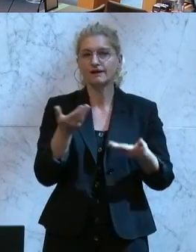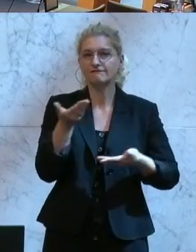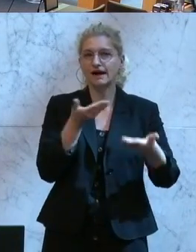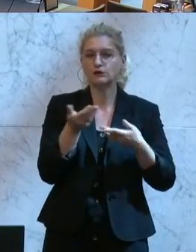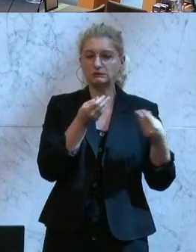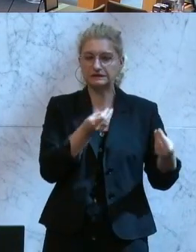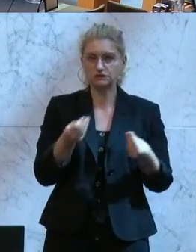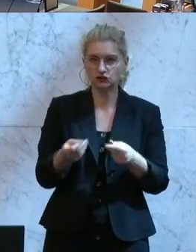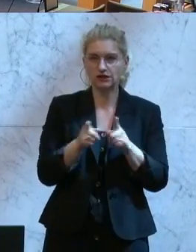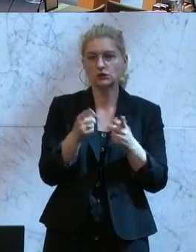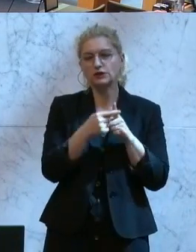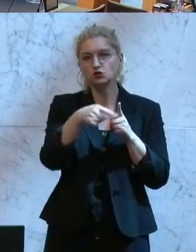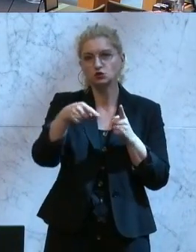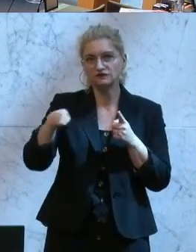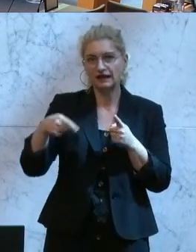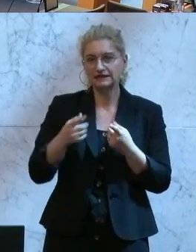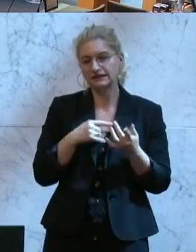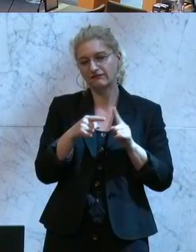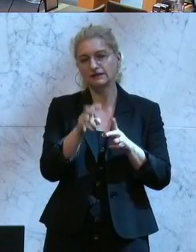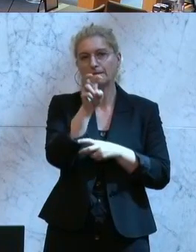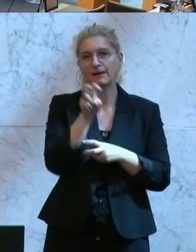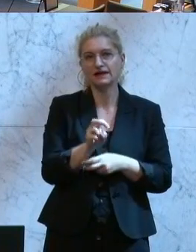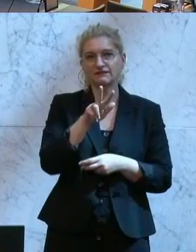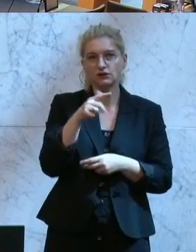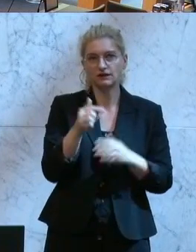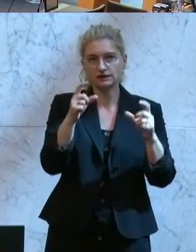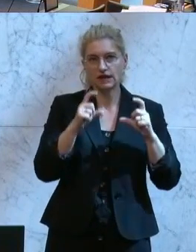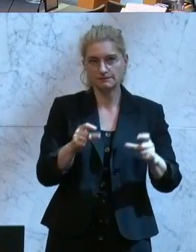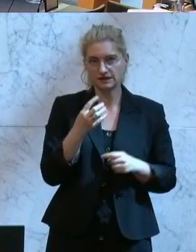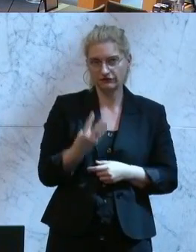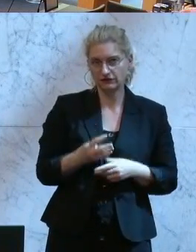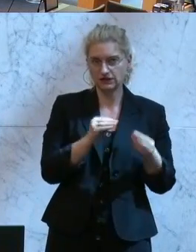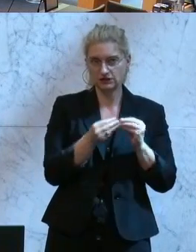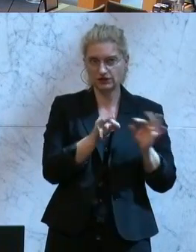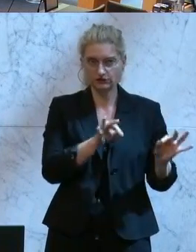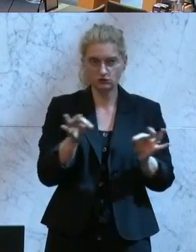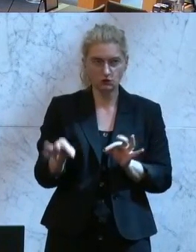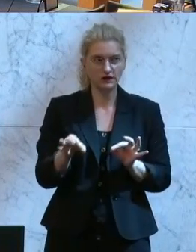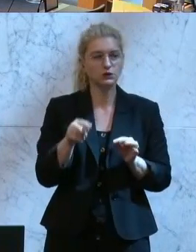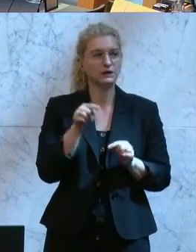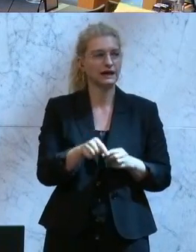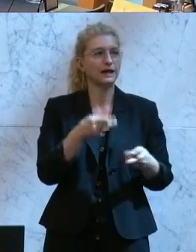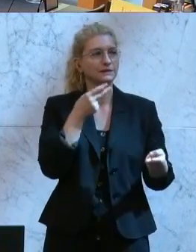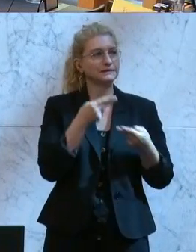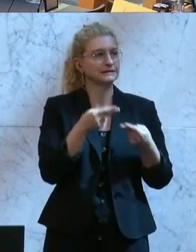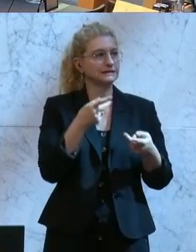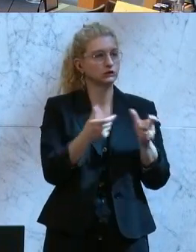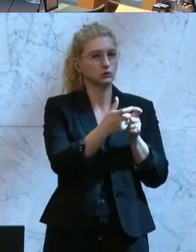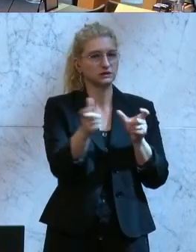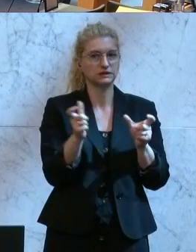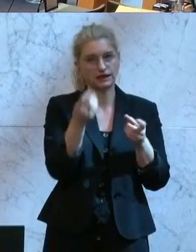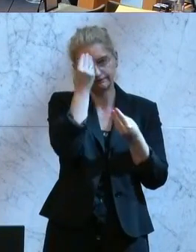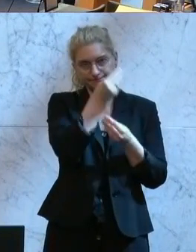betrifft die digitale Souveränität Österreichs. Da gibt es einen Entschließungsantrag von ÖVP, SPÖ, Grünen